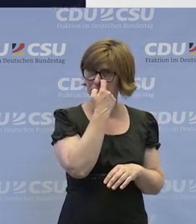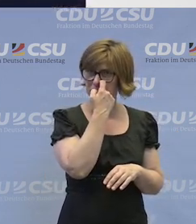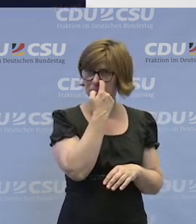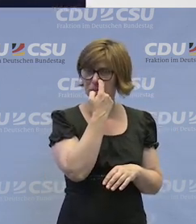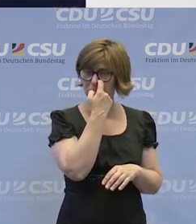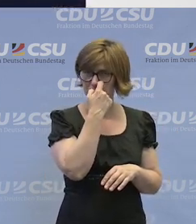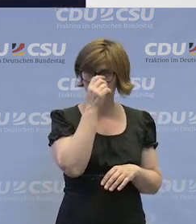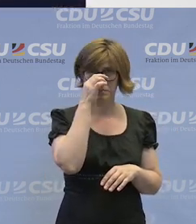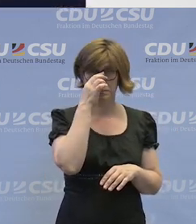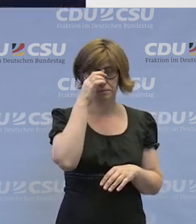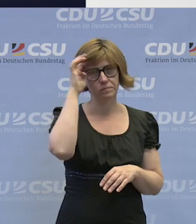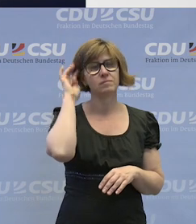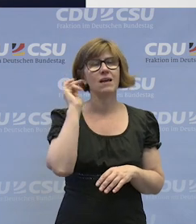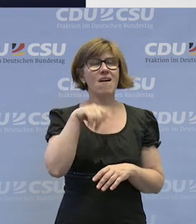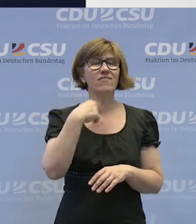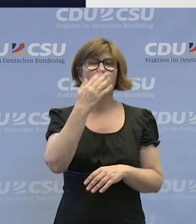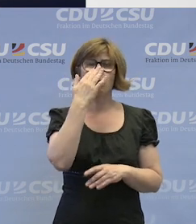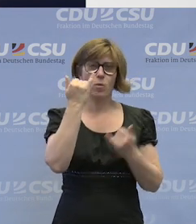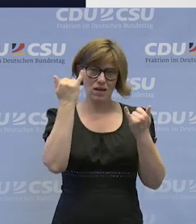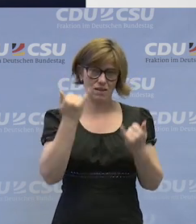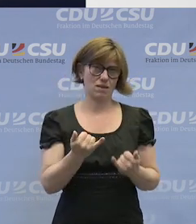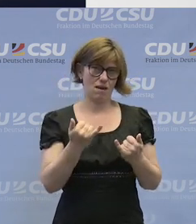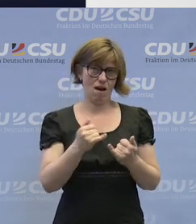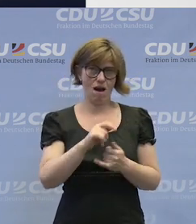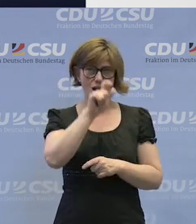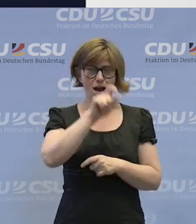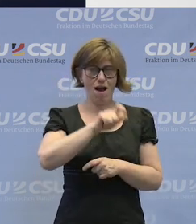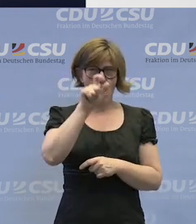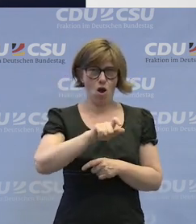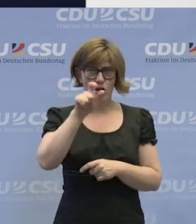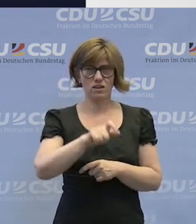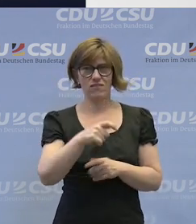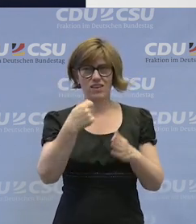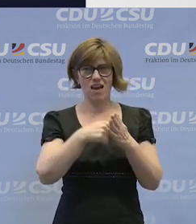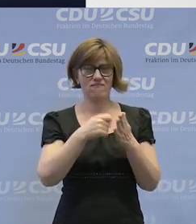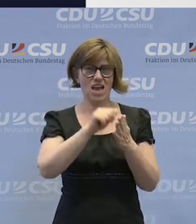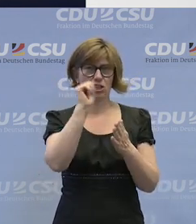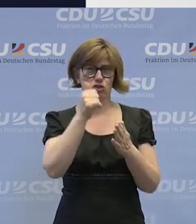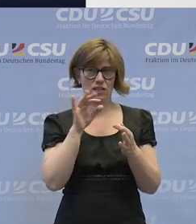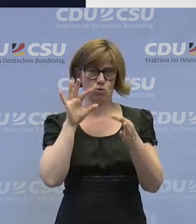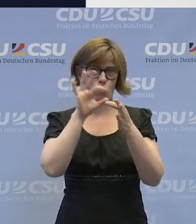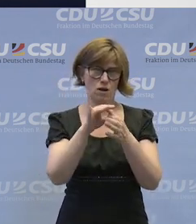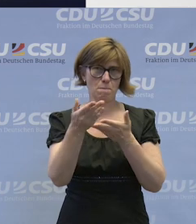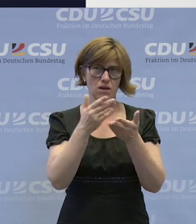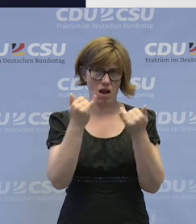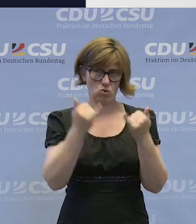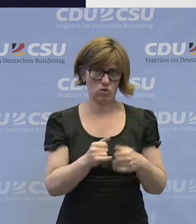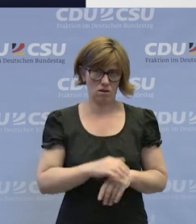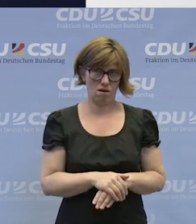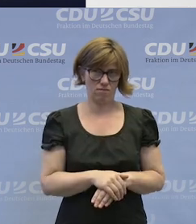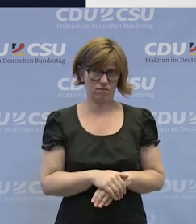Also wir versuchen sicherlich den Leuten wertschätzend gegenüber zu treten in der Beratung.